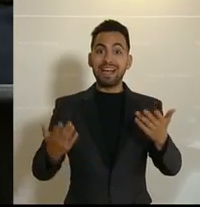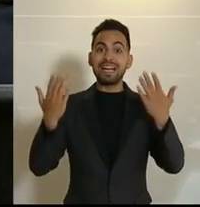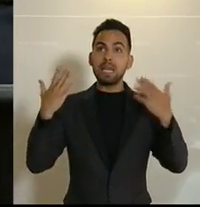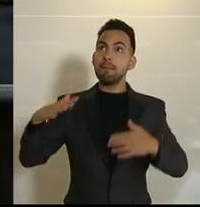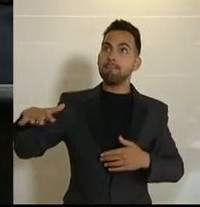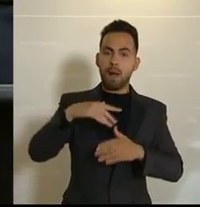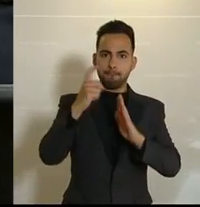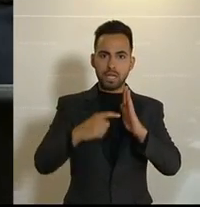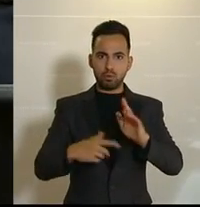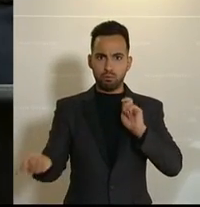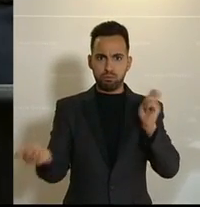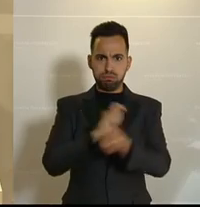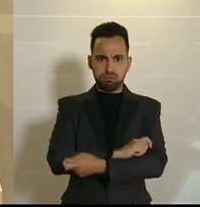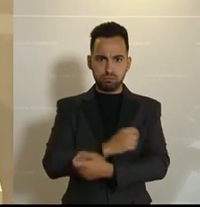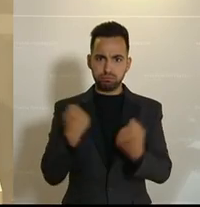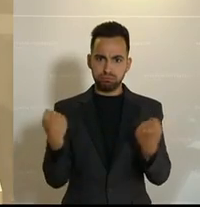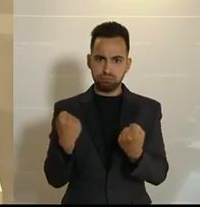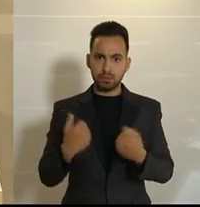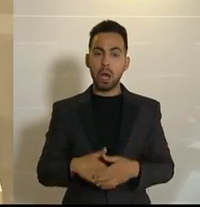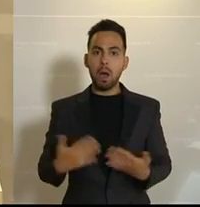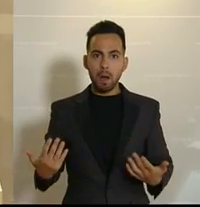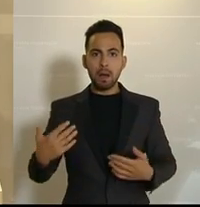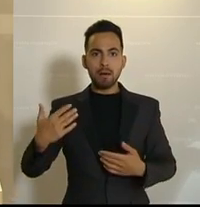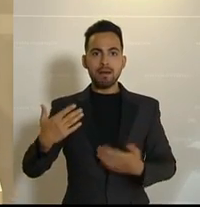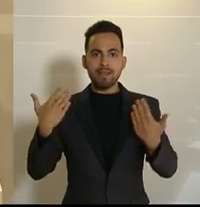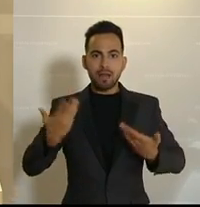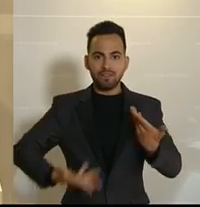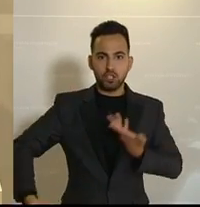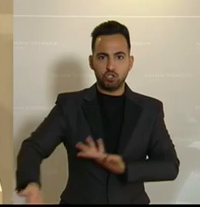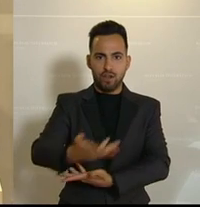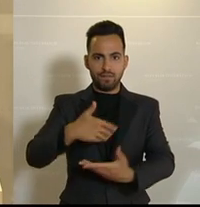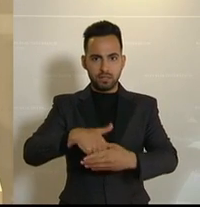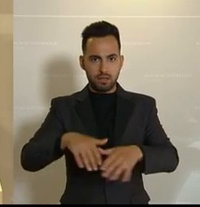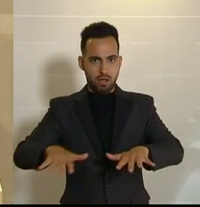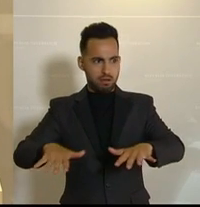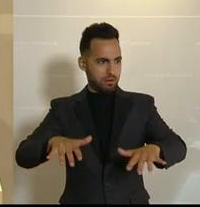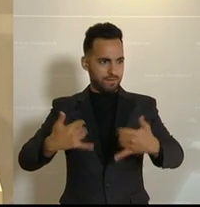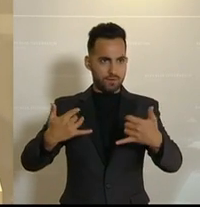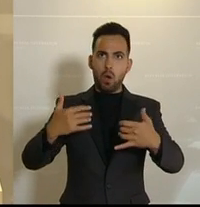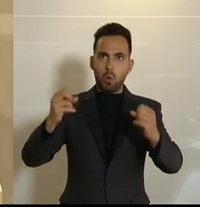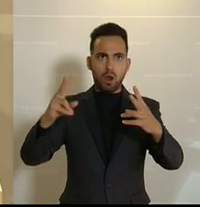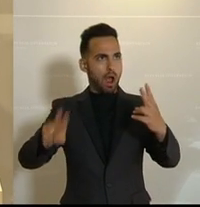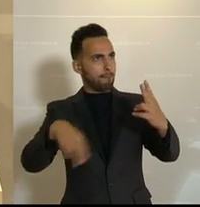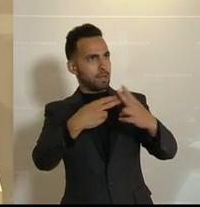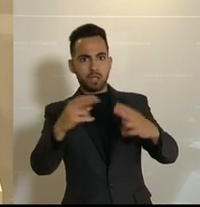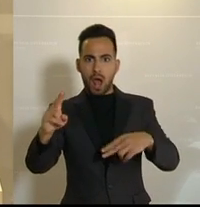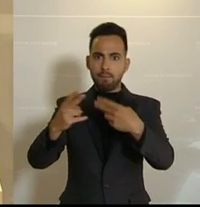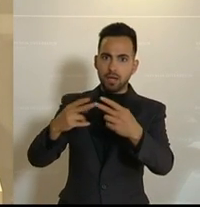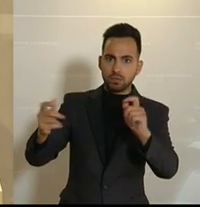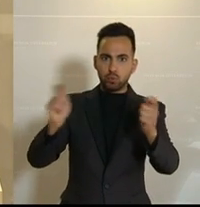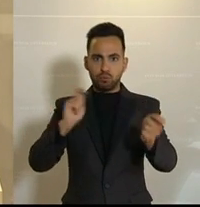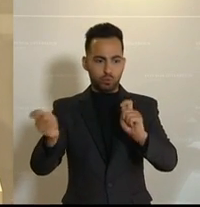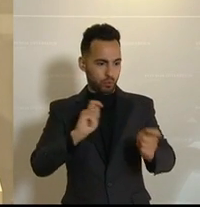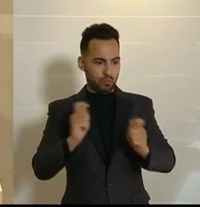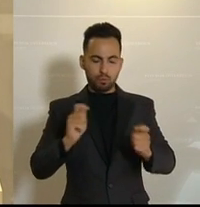sehr stark geändert, wodurch unsere Landwirtschaft zu einem Umdenken gezwungen wurde. Generell